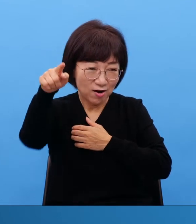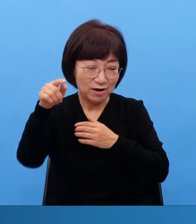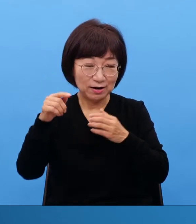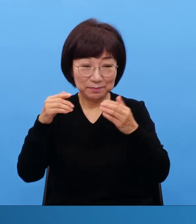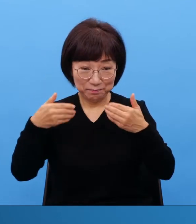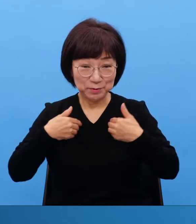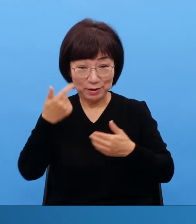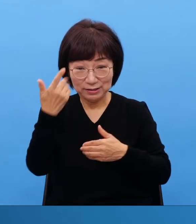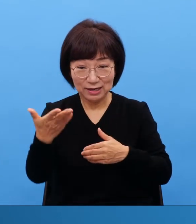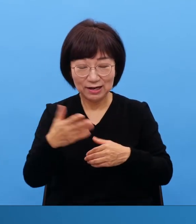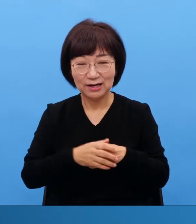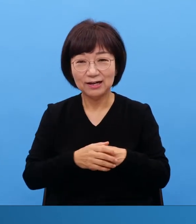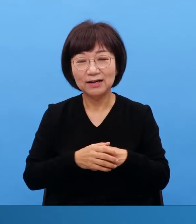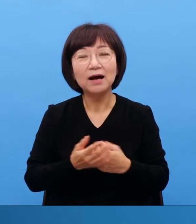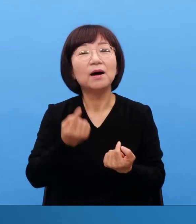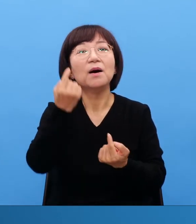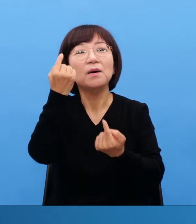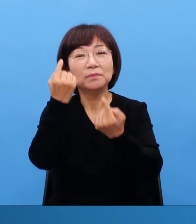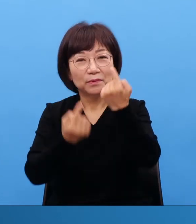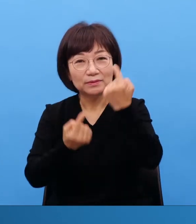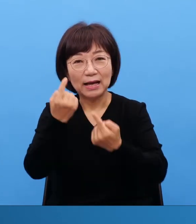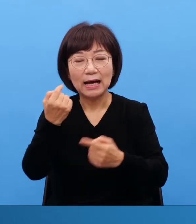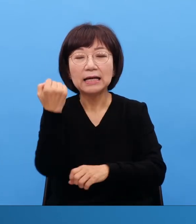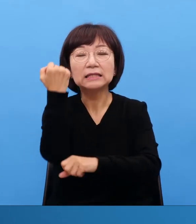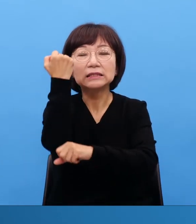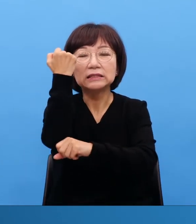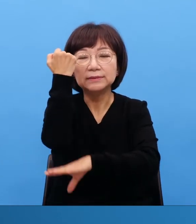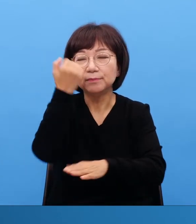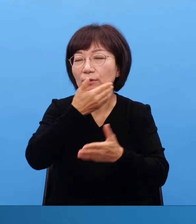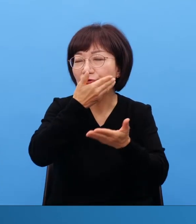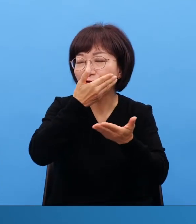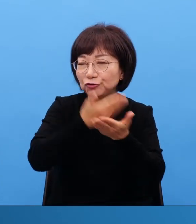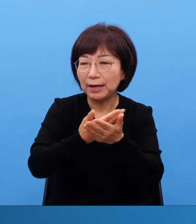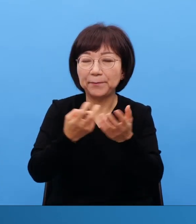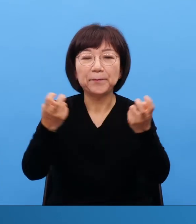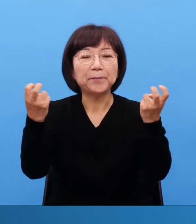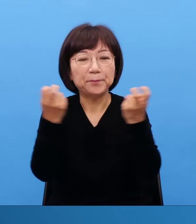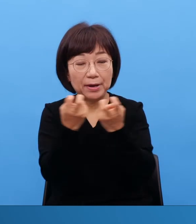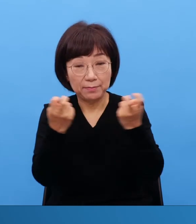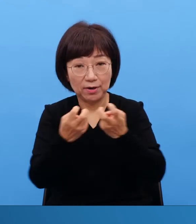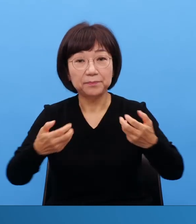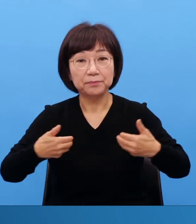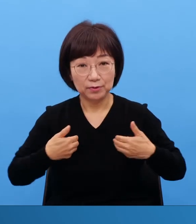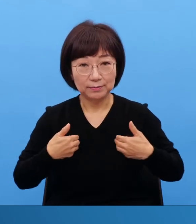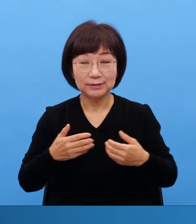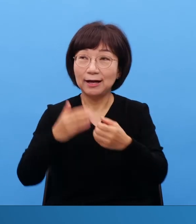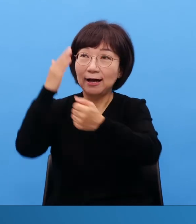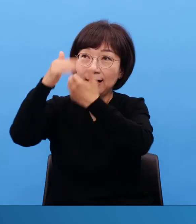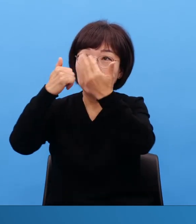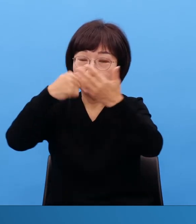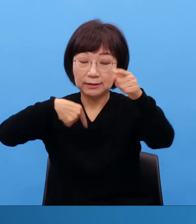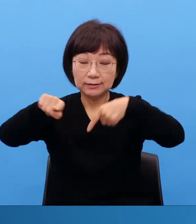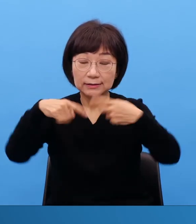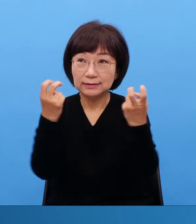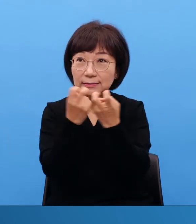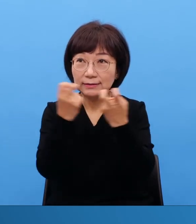전략을 써야 되죠 그래서 하나님이 역사하는 그 길을 따라 근본적인 전략을 써야 되는 거죠